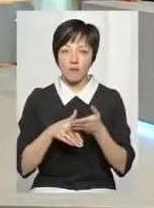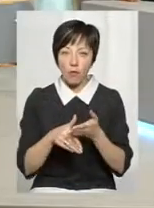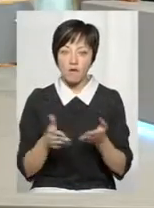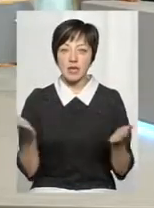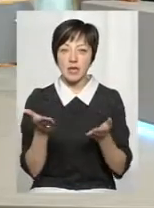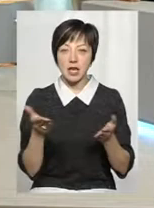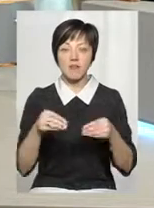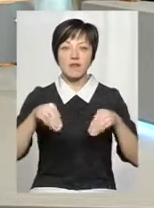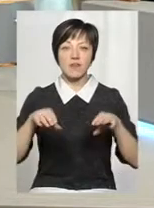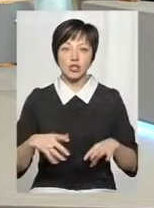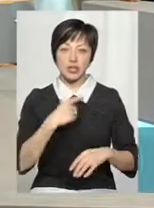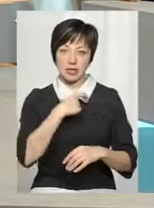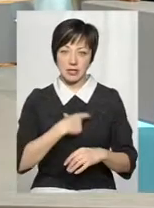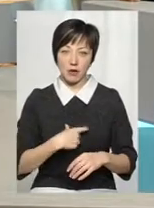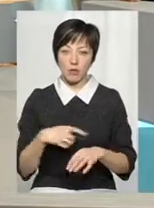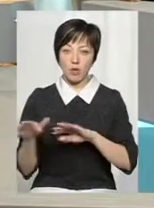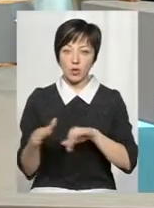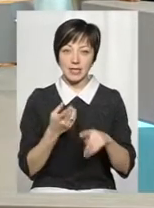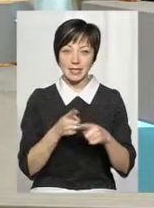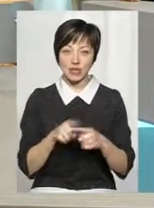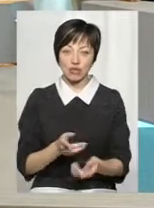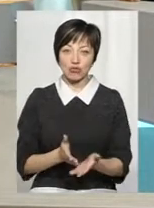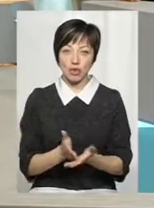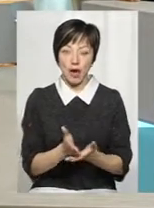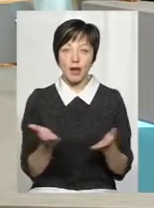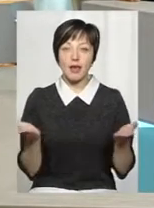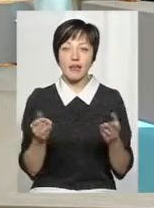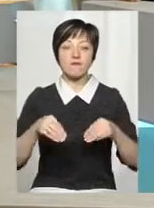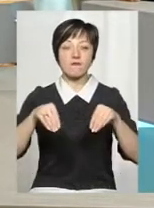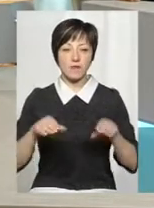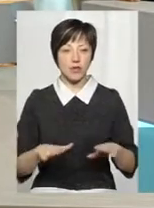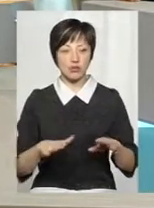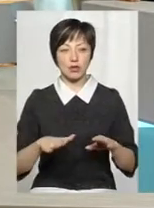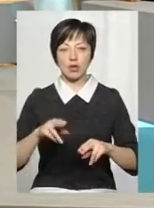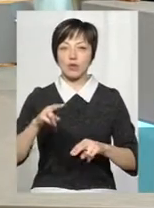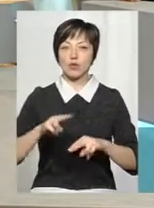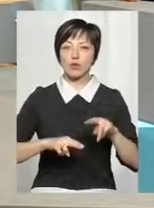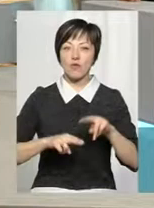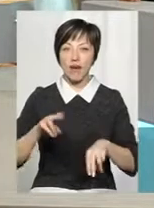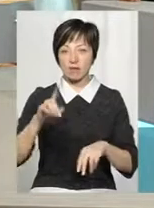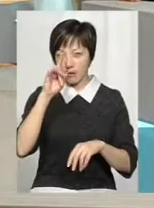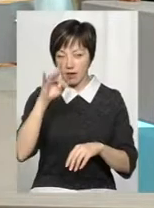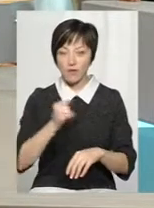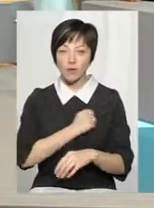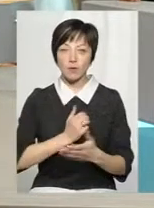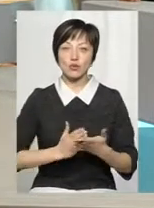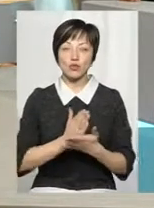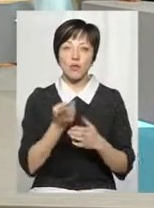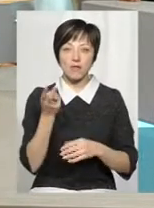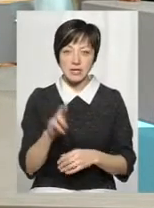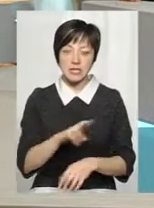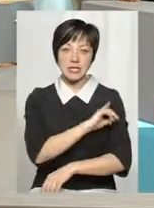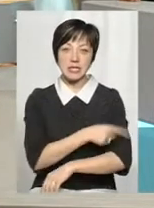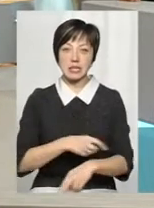вирішили для себе пройти цей шлях, які вирішили будувати кар'єру військовослужбовця, сил